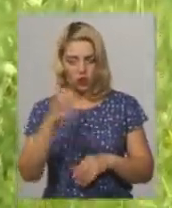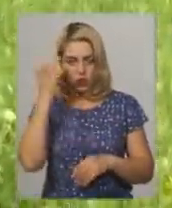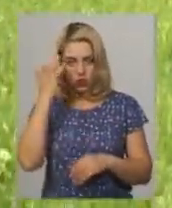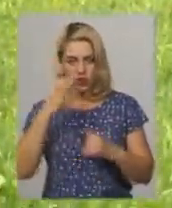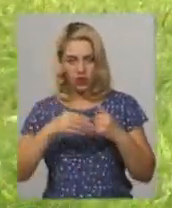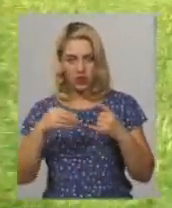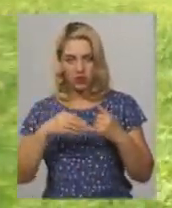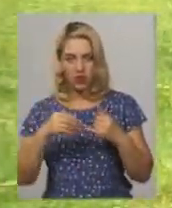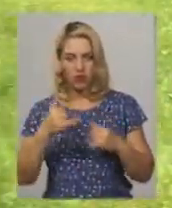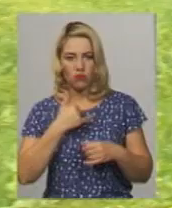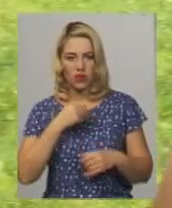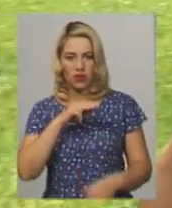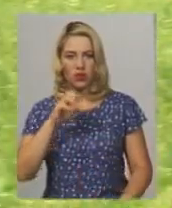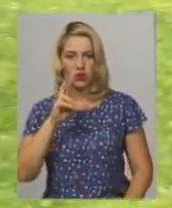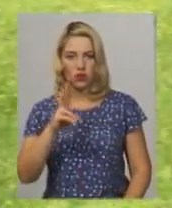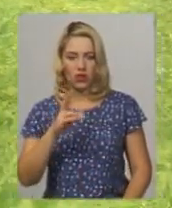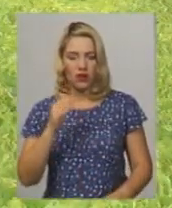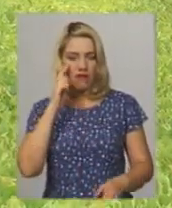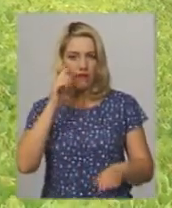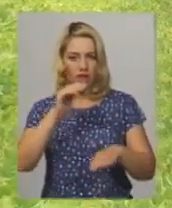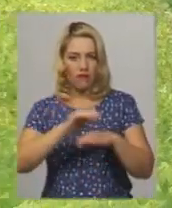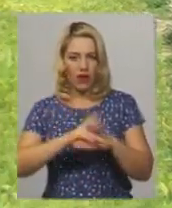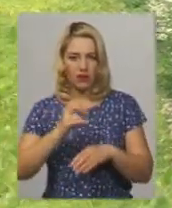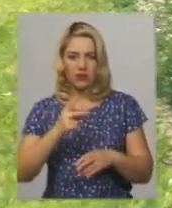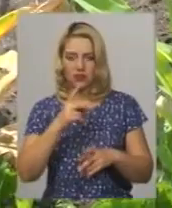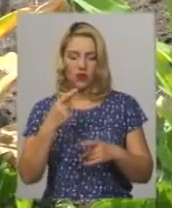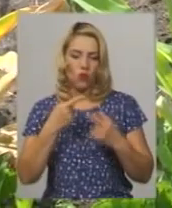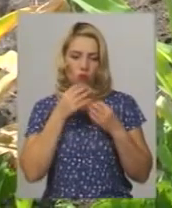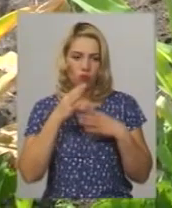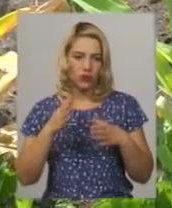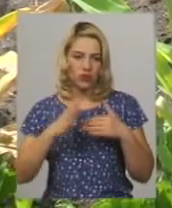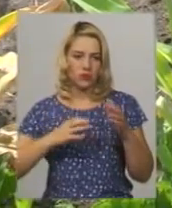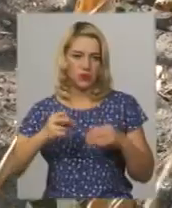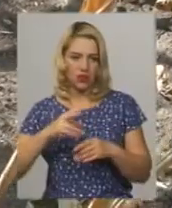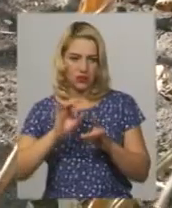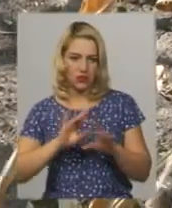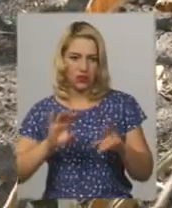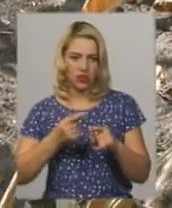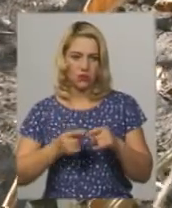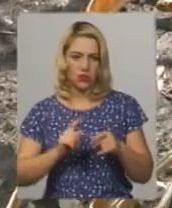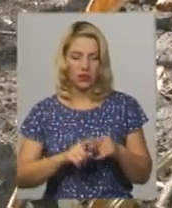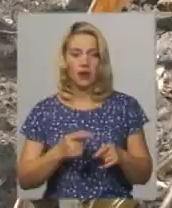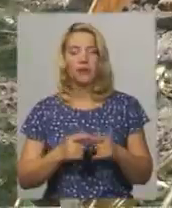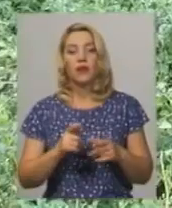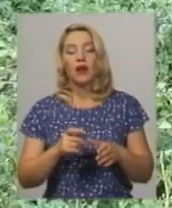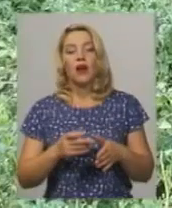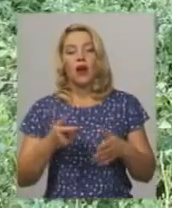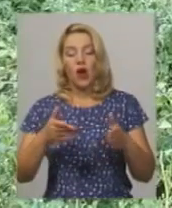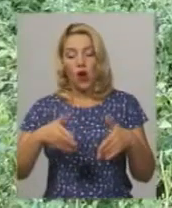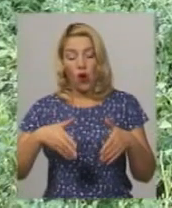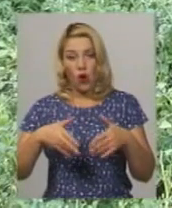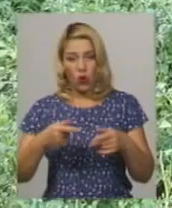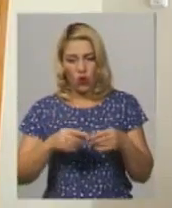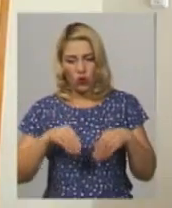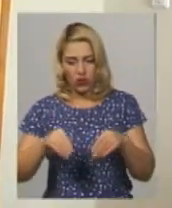подивіться на межу, вам всі факти, на ліцок, хай вам любий спеціаліст скаже. Троє з п'яти членів комісії підтвердили, городина зачахла не від дії